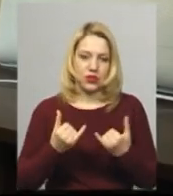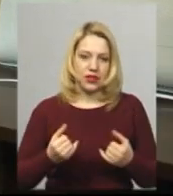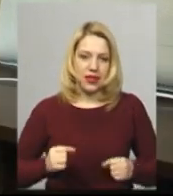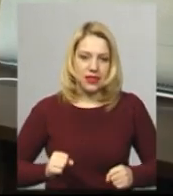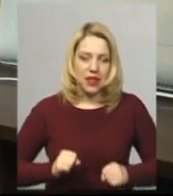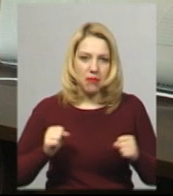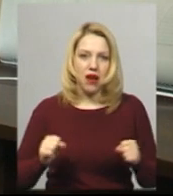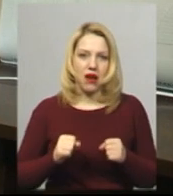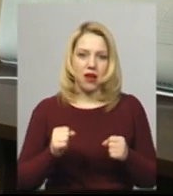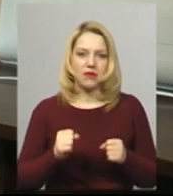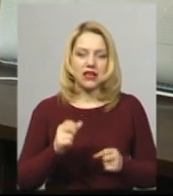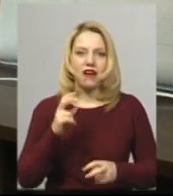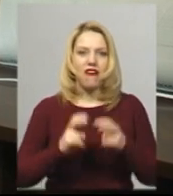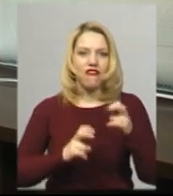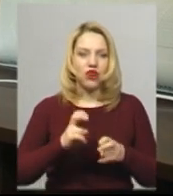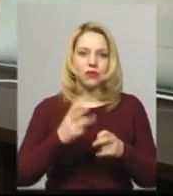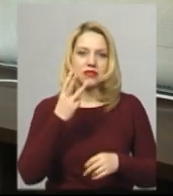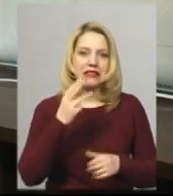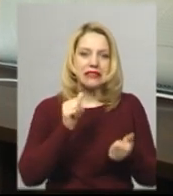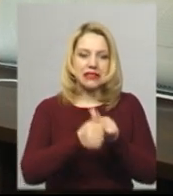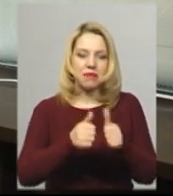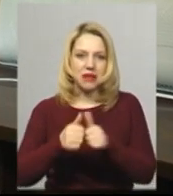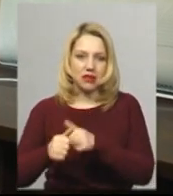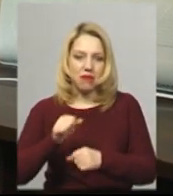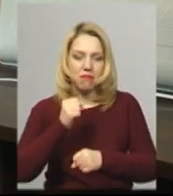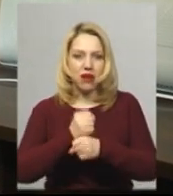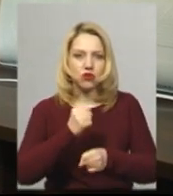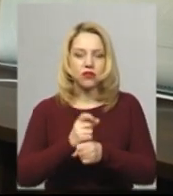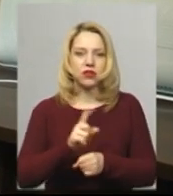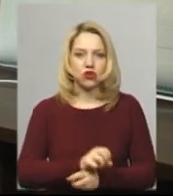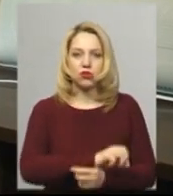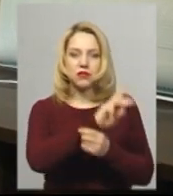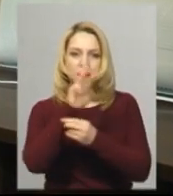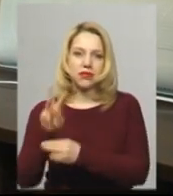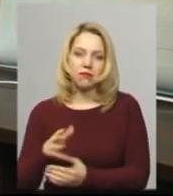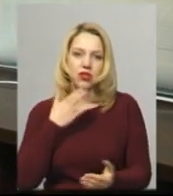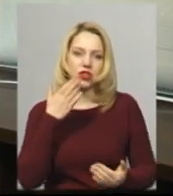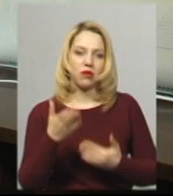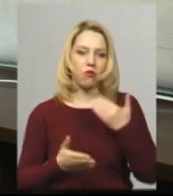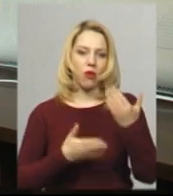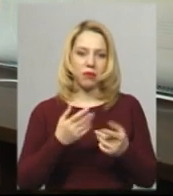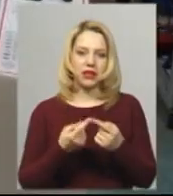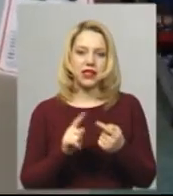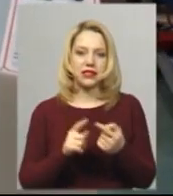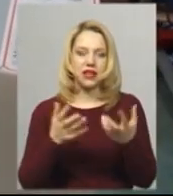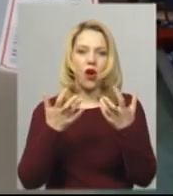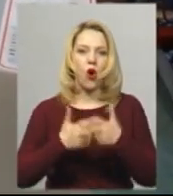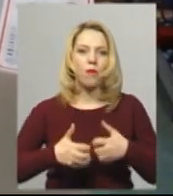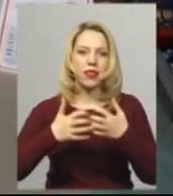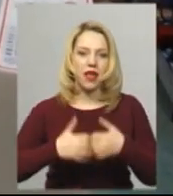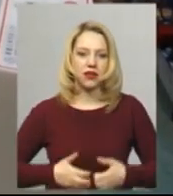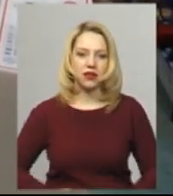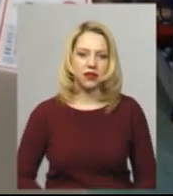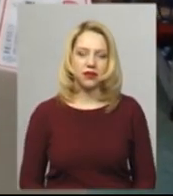виробництво в три зміни працювати для того, щоб забезпечити попит на зараз це обладнання, ці прилади. Світлана